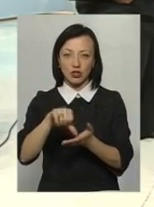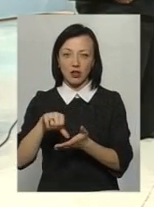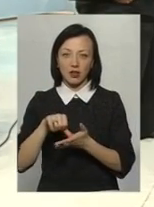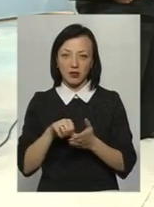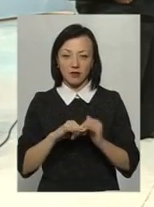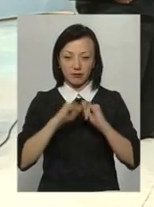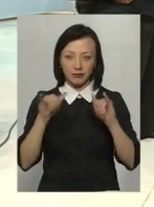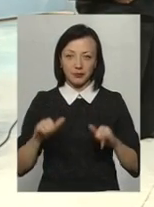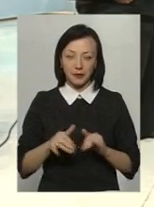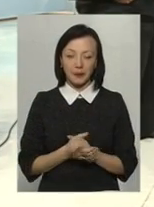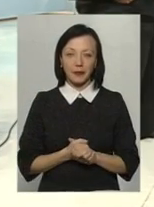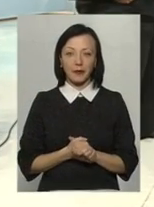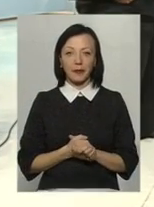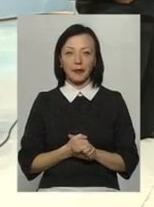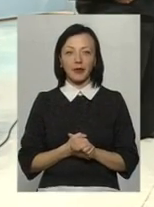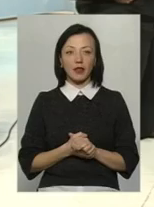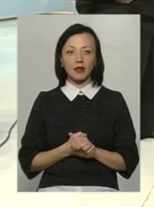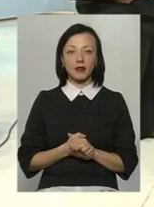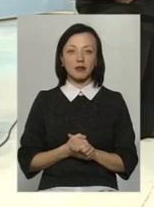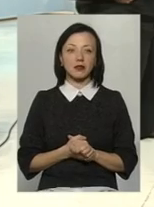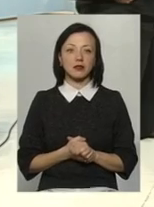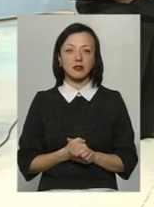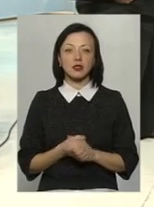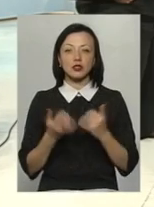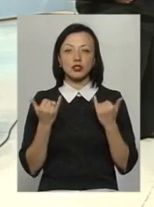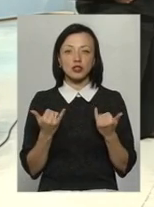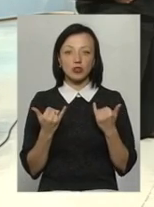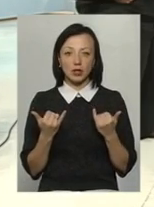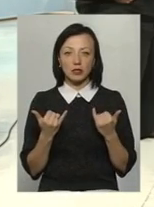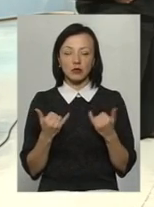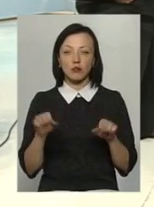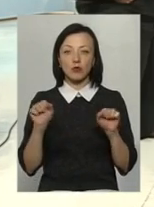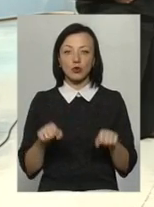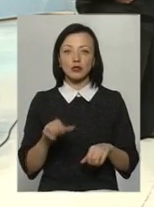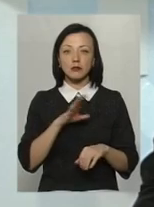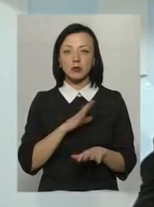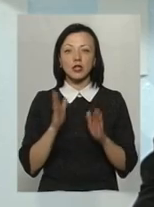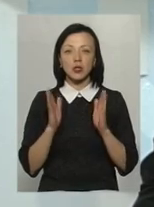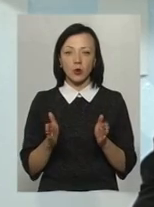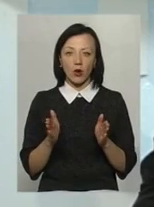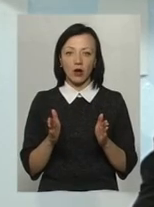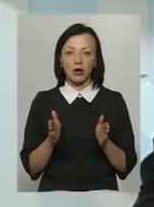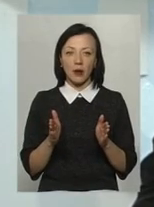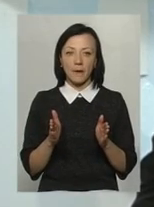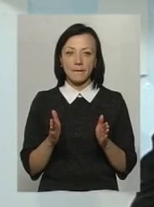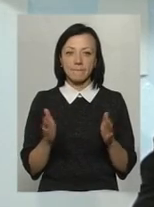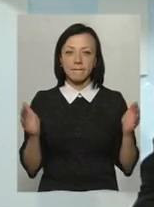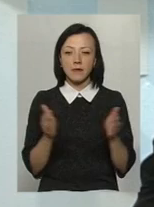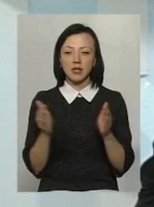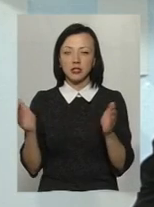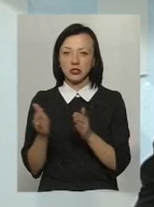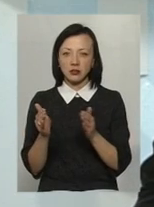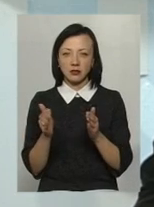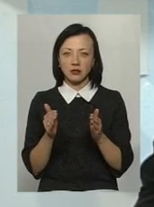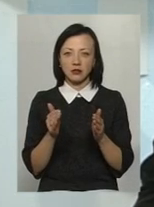вырасти. І, ну, сейчас, може бути тільки в найбільших населенних пунктах